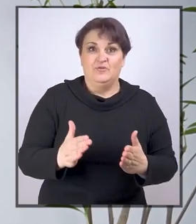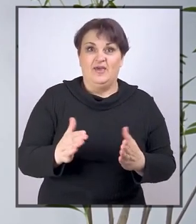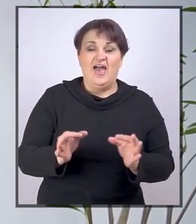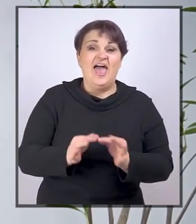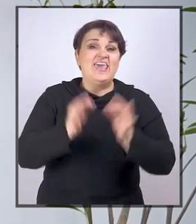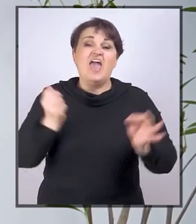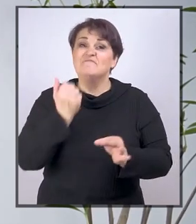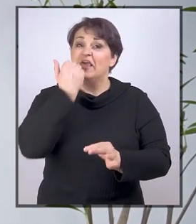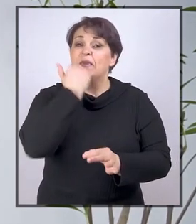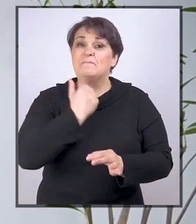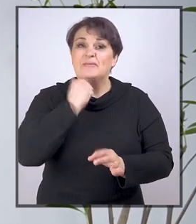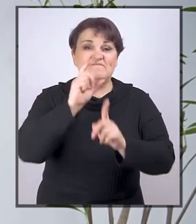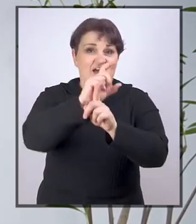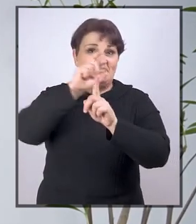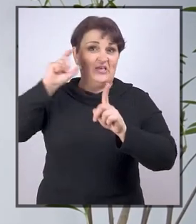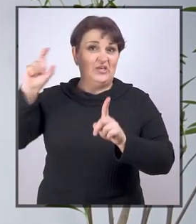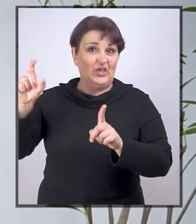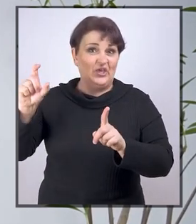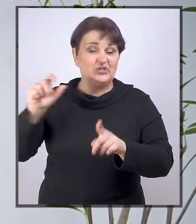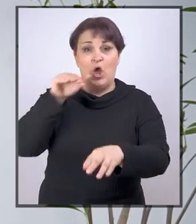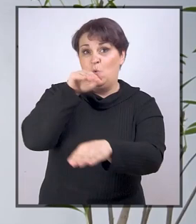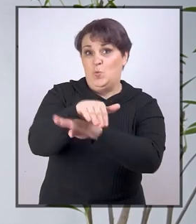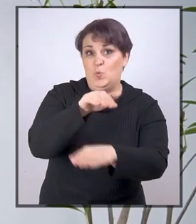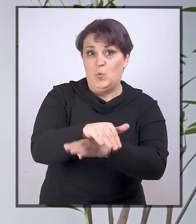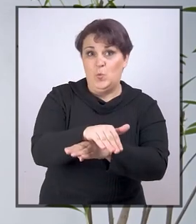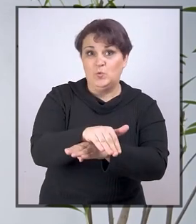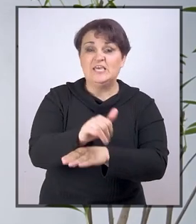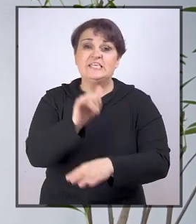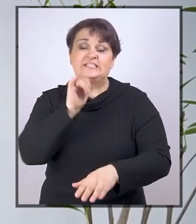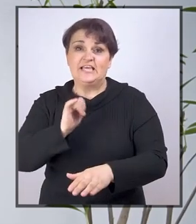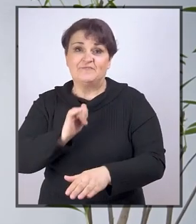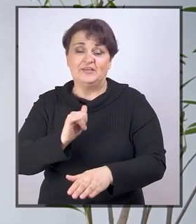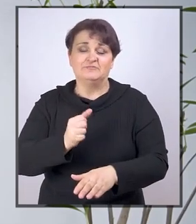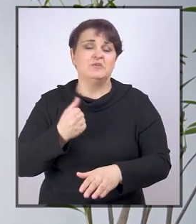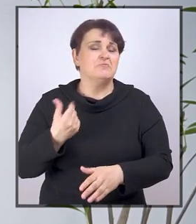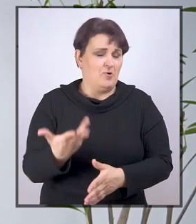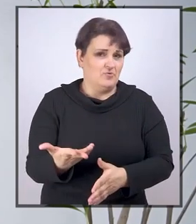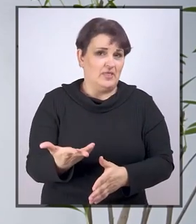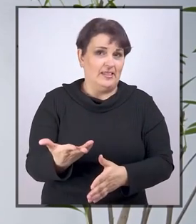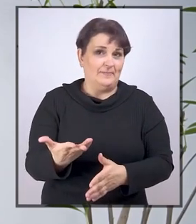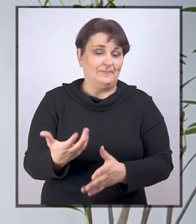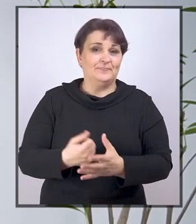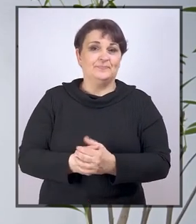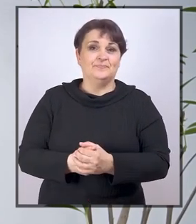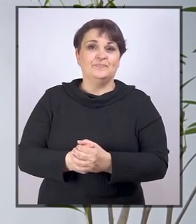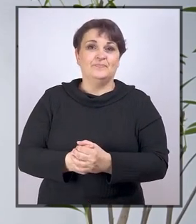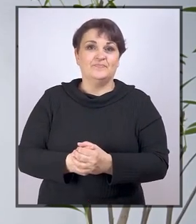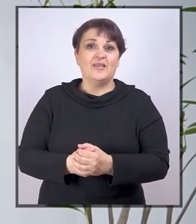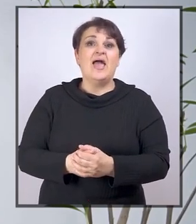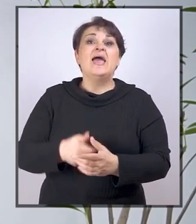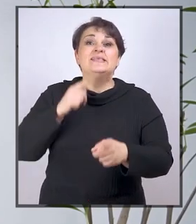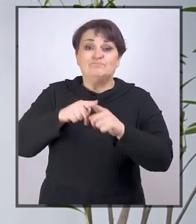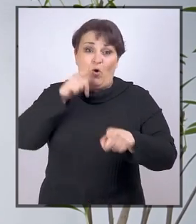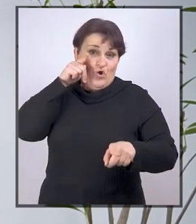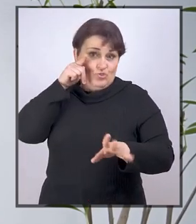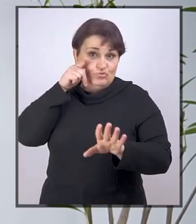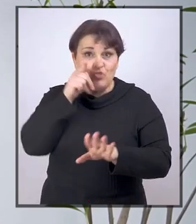pristupačno. Javne i privatne institucije, usluge, servisi itd.